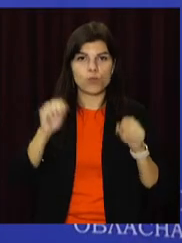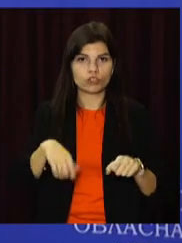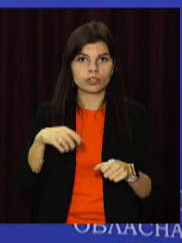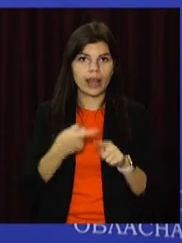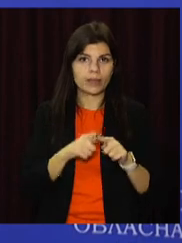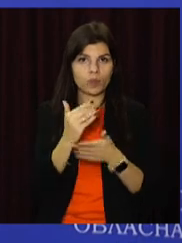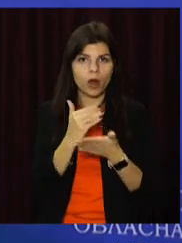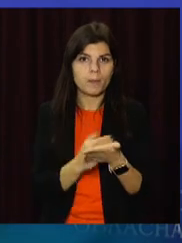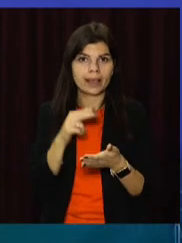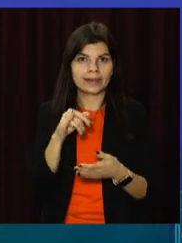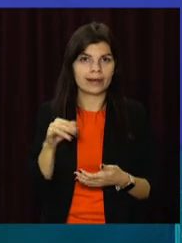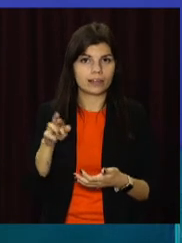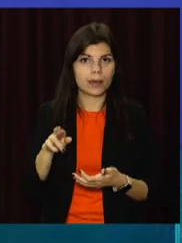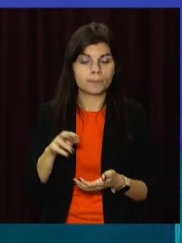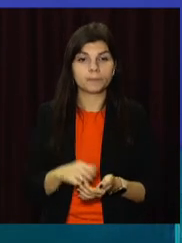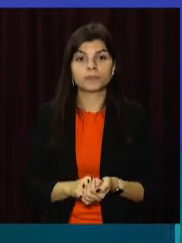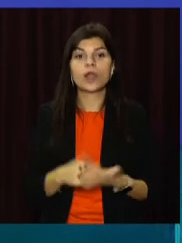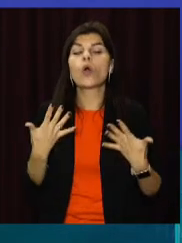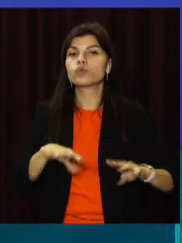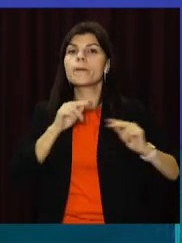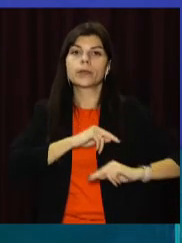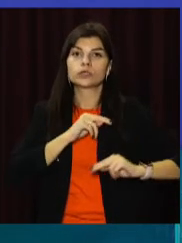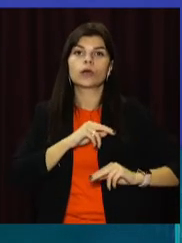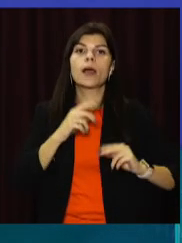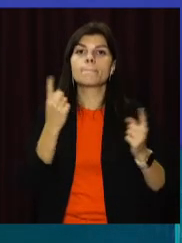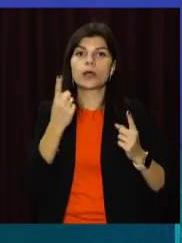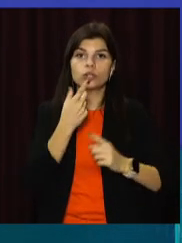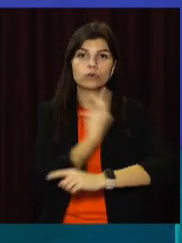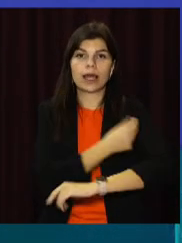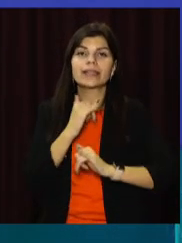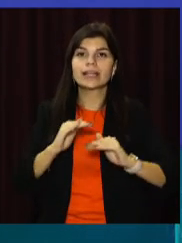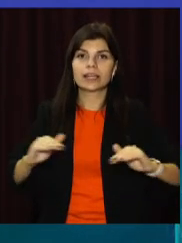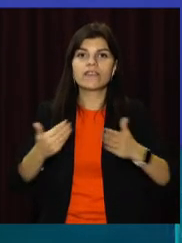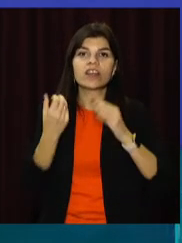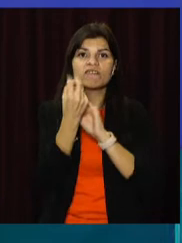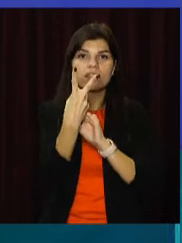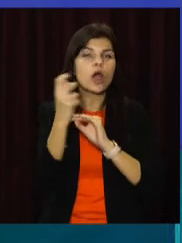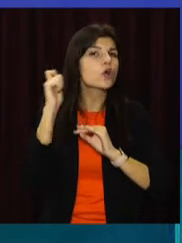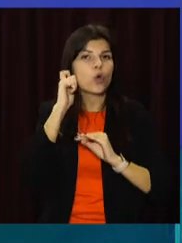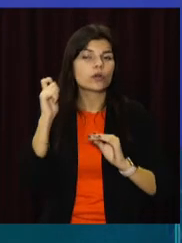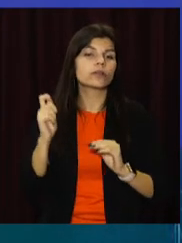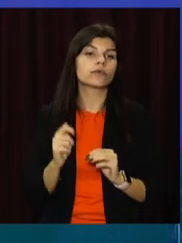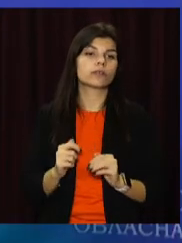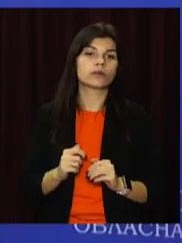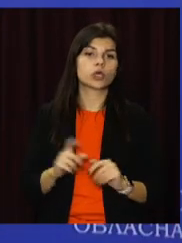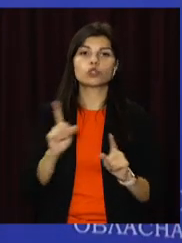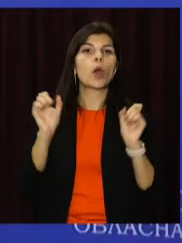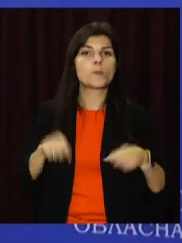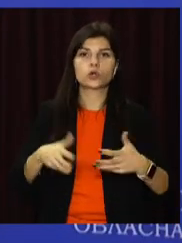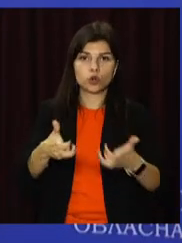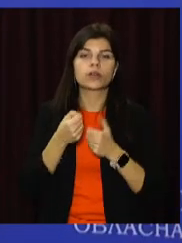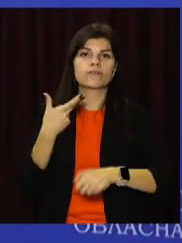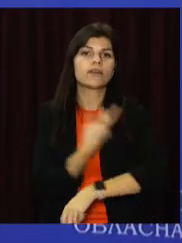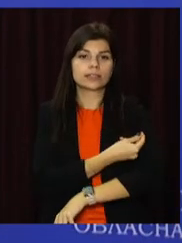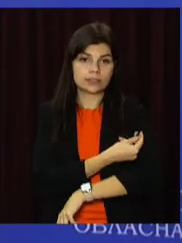Також вже працює перша доза щеплення для дітей від 12 років, що можуть отримати